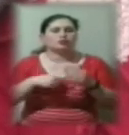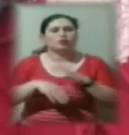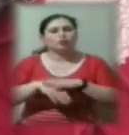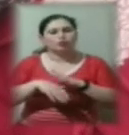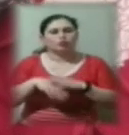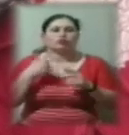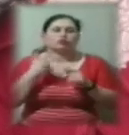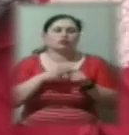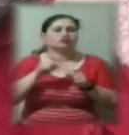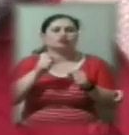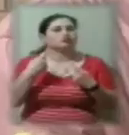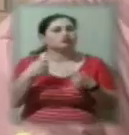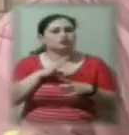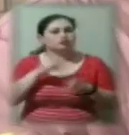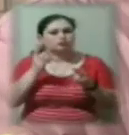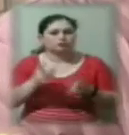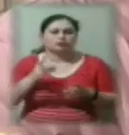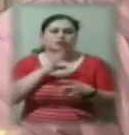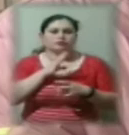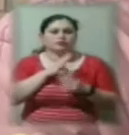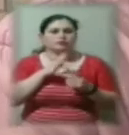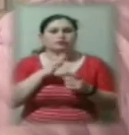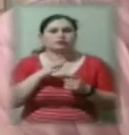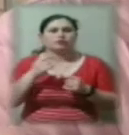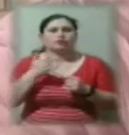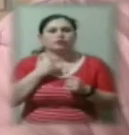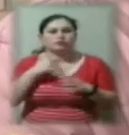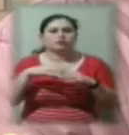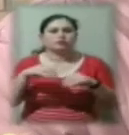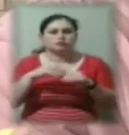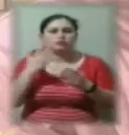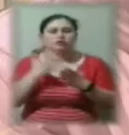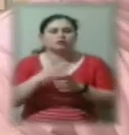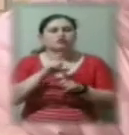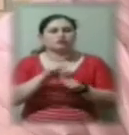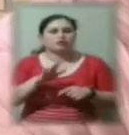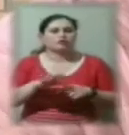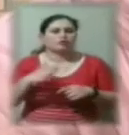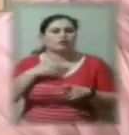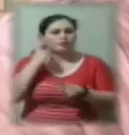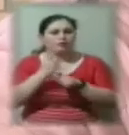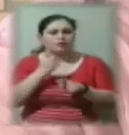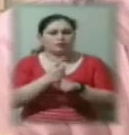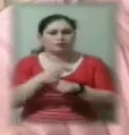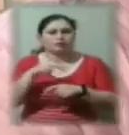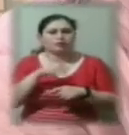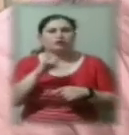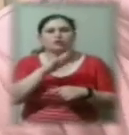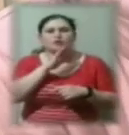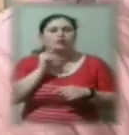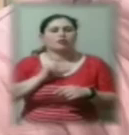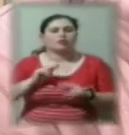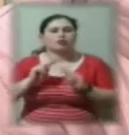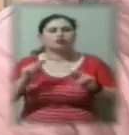з нею може статися. У мене в родині є школяр, брат мій, і мама працює вчителькою в школі.